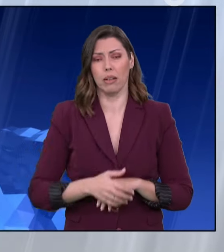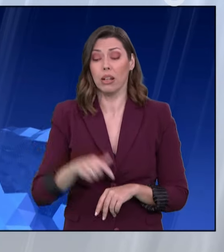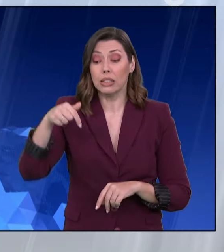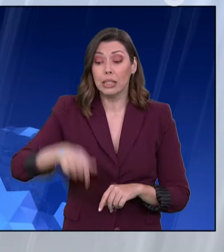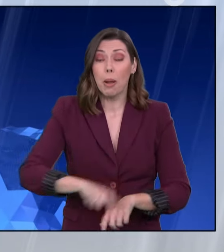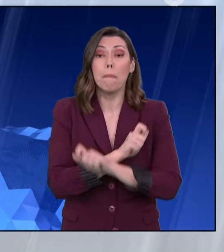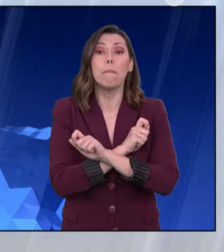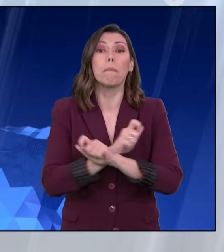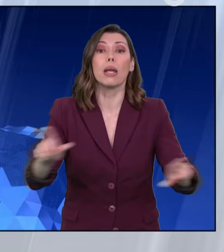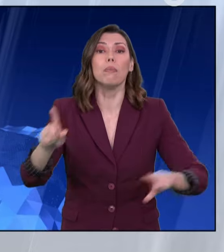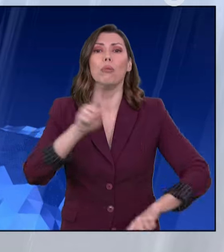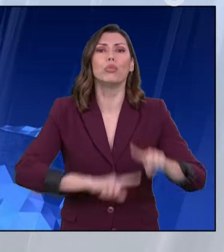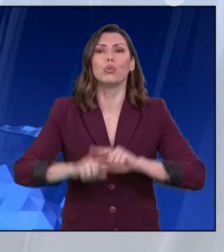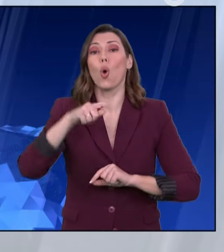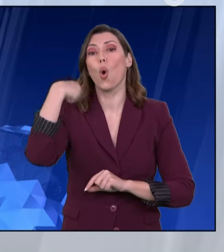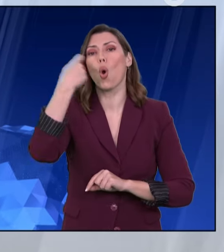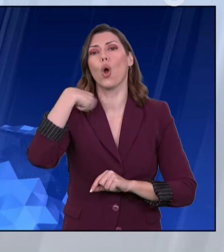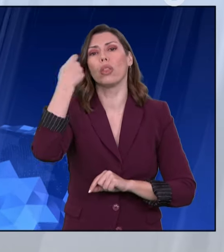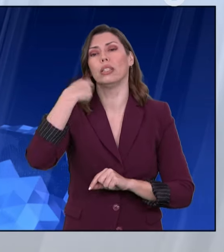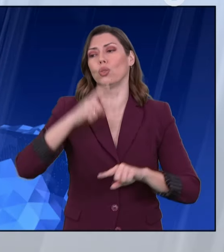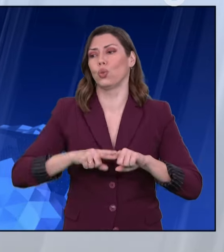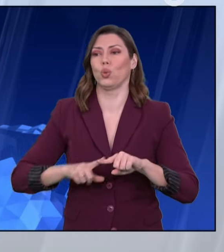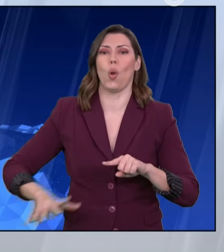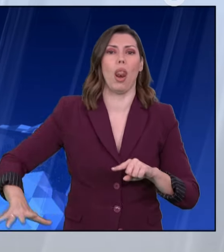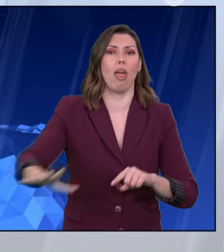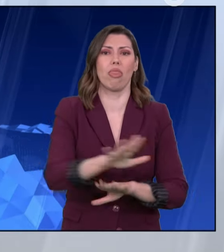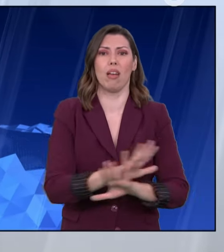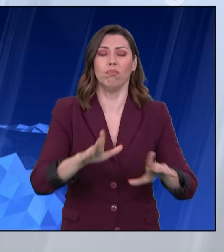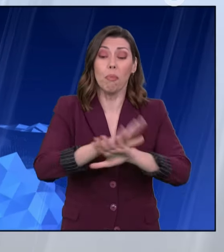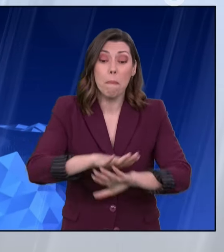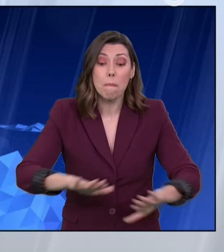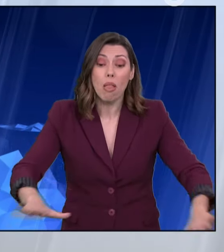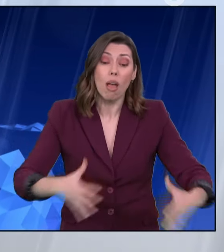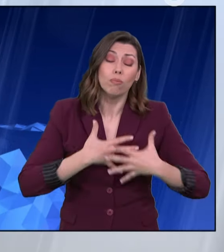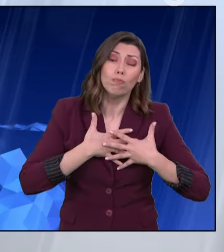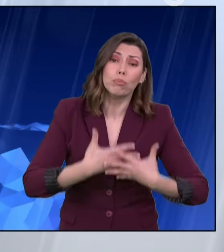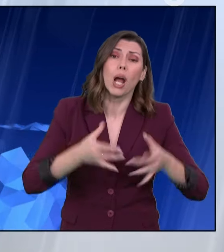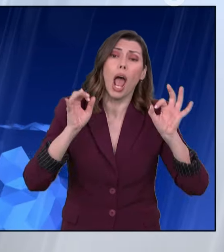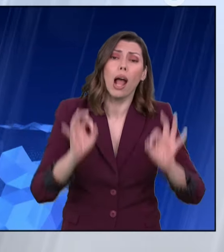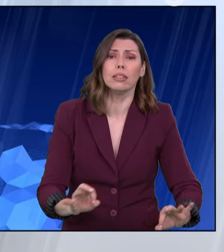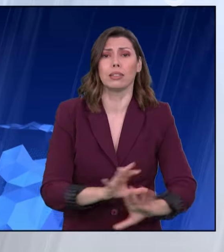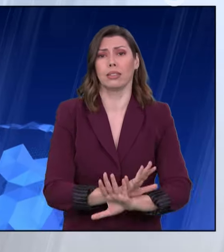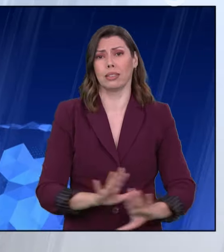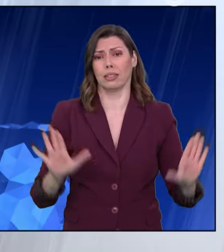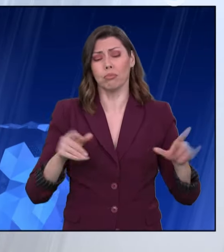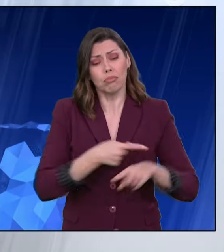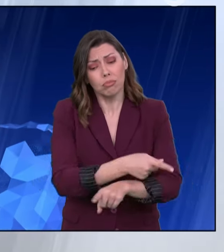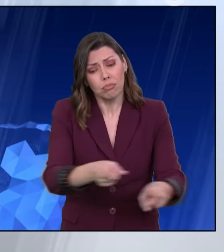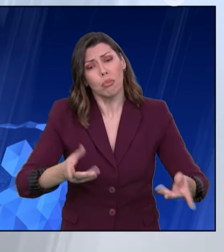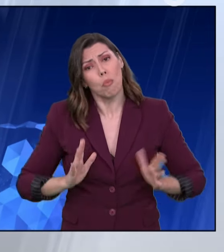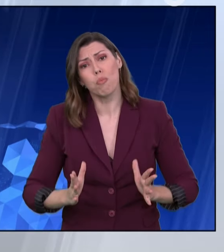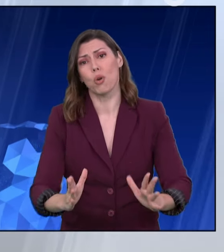γονείς αυτής της χώρας. Αγαπήστε τα Ελληνόπουλα αυτής της χώρας όπως είναι. Και αφήστε τα να πάνε μπροστά.